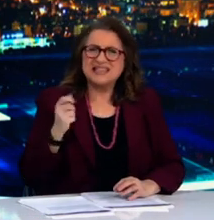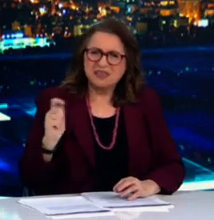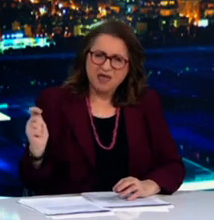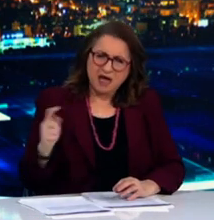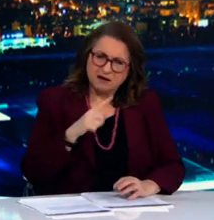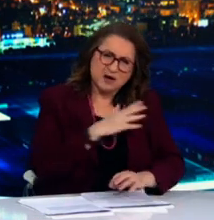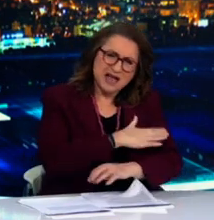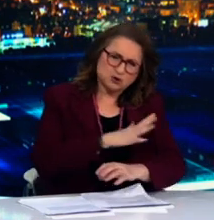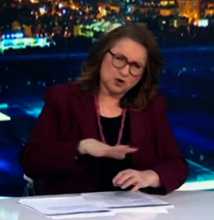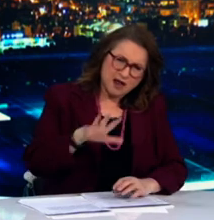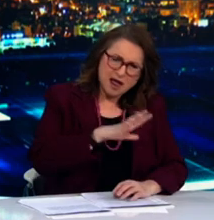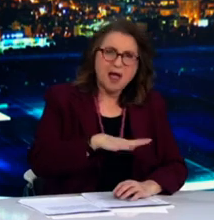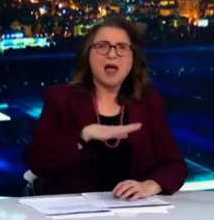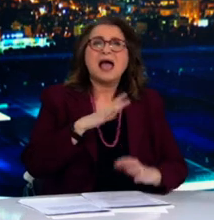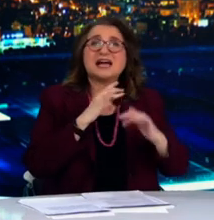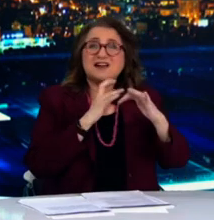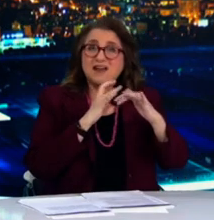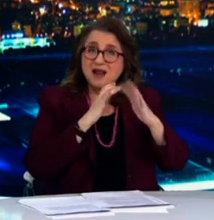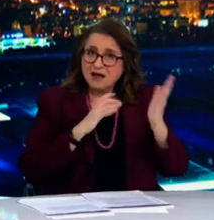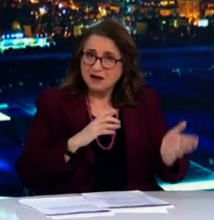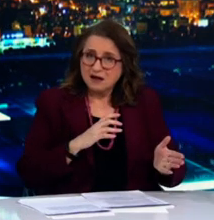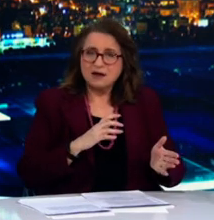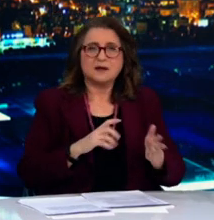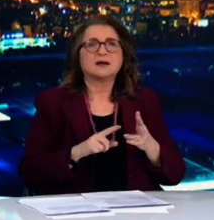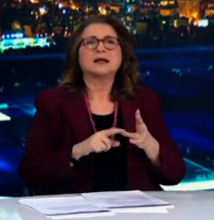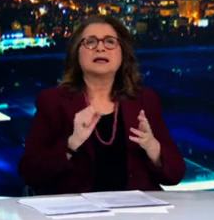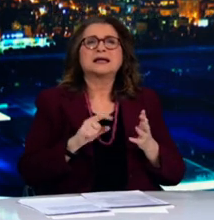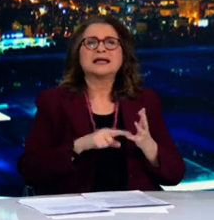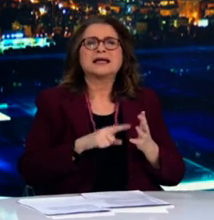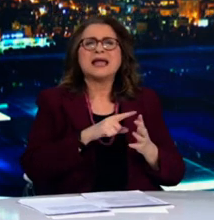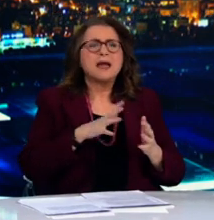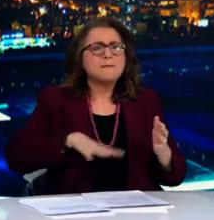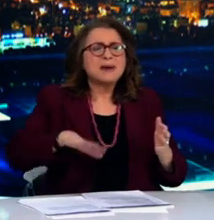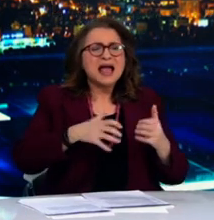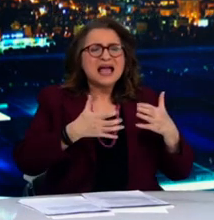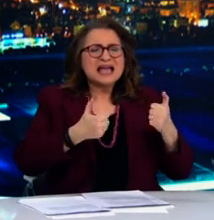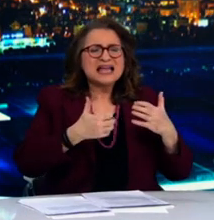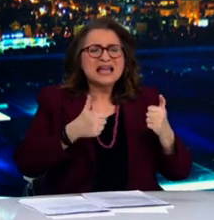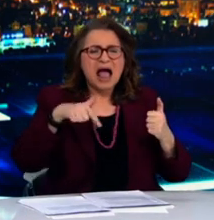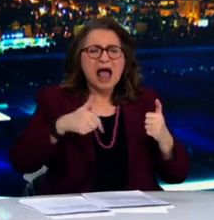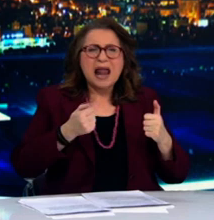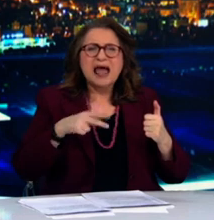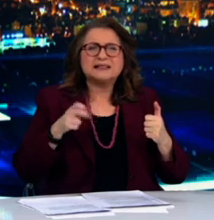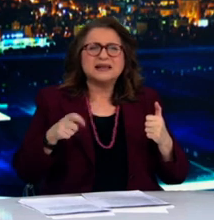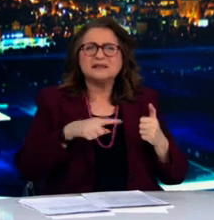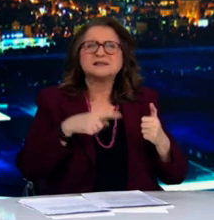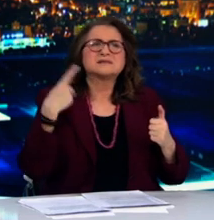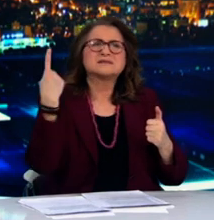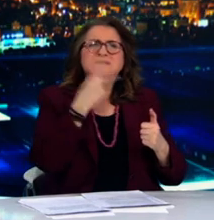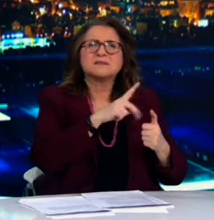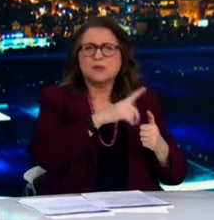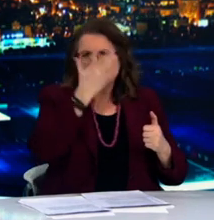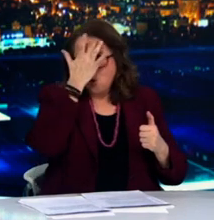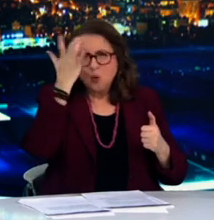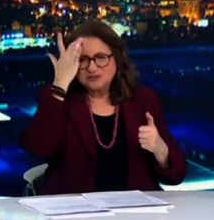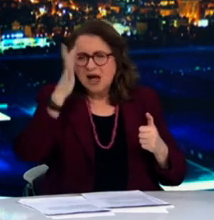Καστοριάς, ο Δήμος Γρεβενών και η Δημοτική Κοινότητα Γαλατινής της Δημοτικής Ενότητας Ασκείου του Δήμου Βοήου της Περιφερειακής Ενότητας